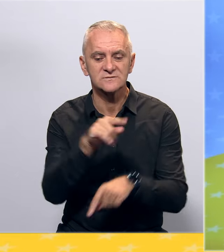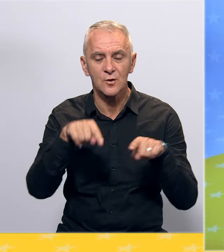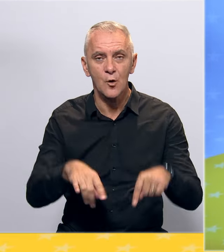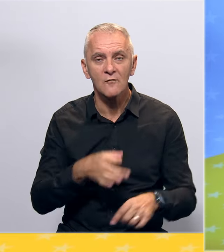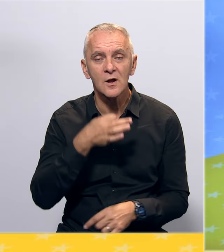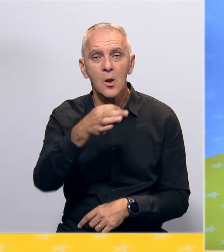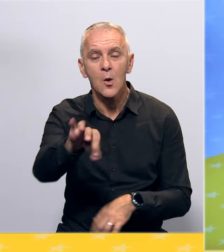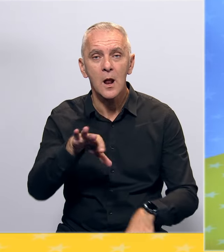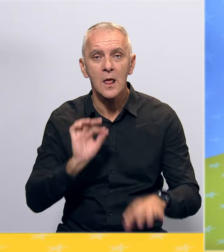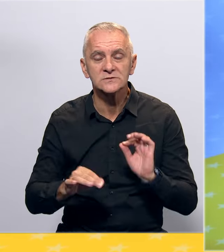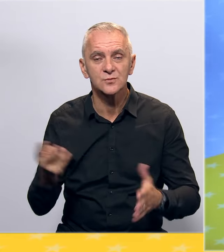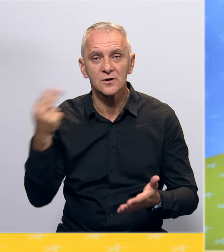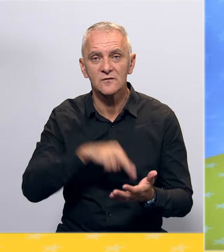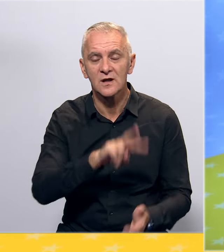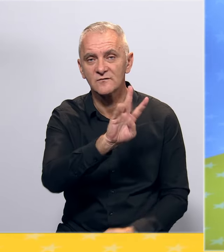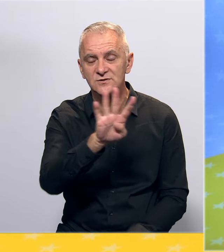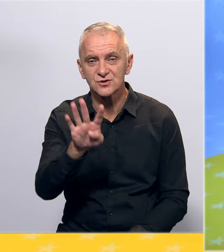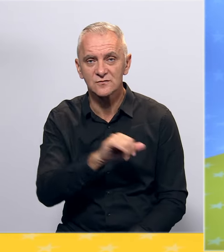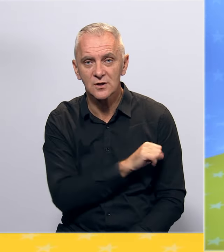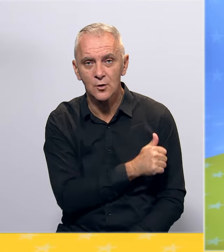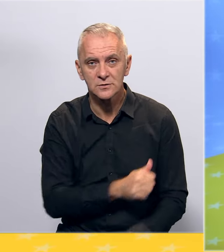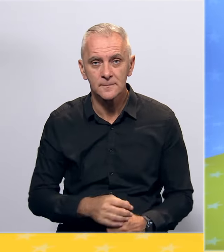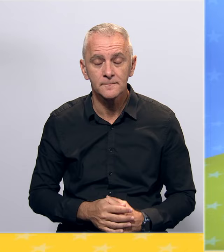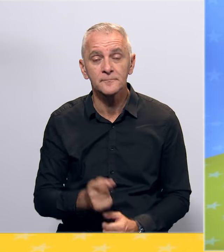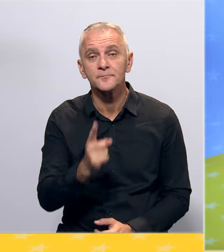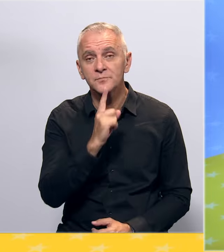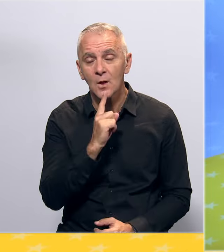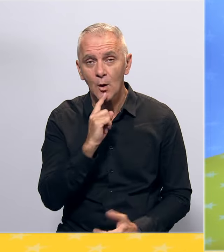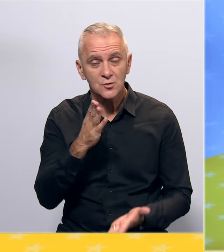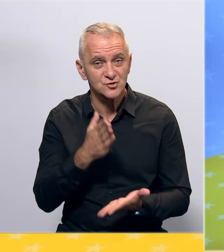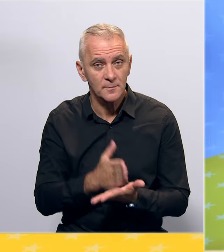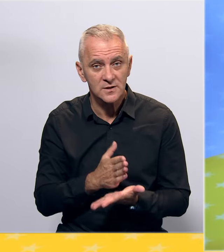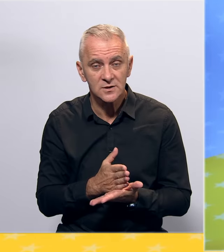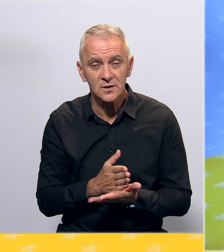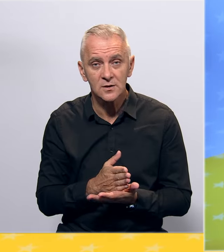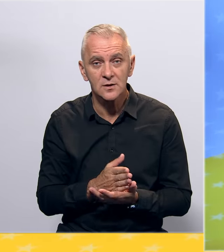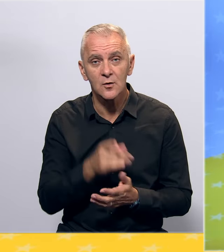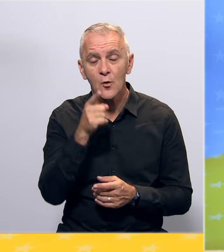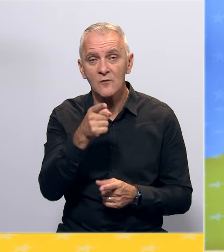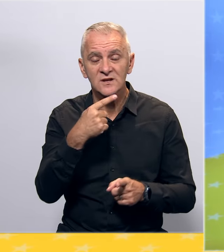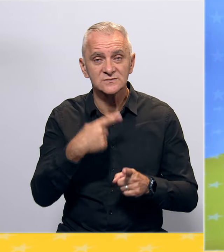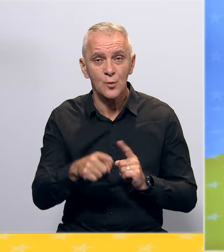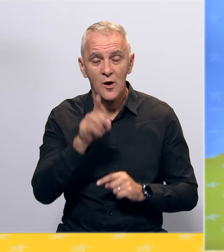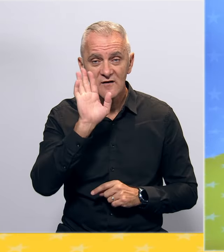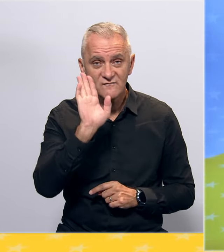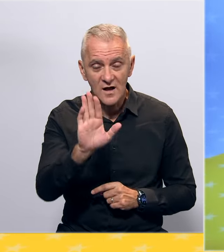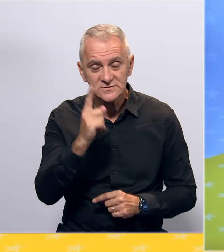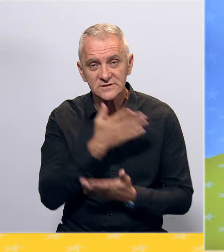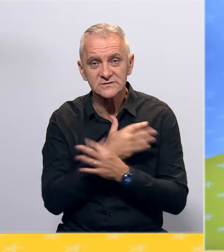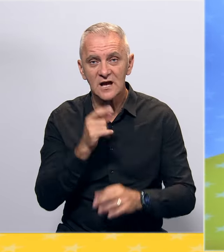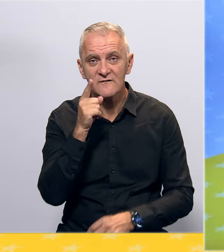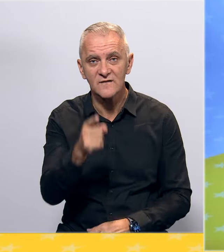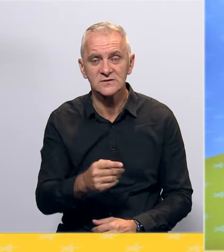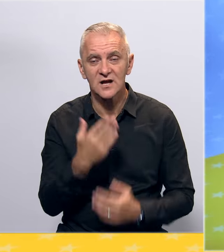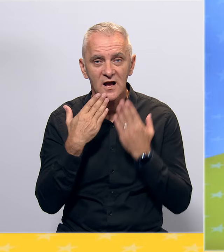lokalne izbore 2024. godine i koji će biti tu zbog vas i za vas.